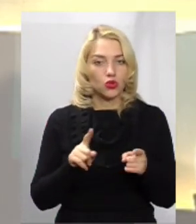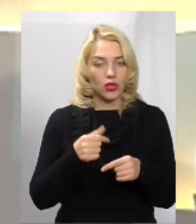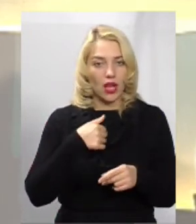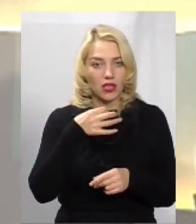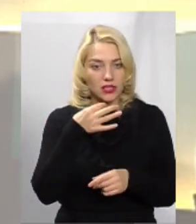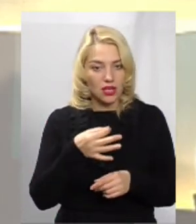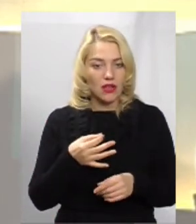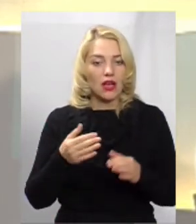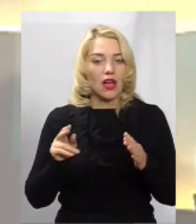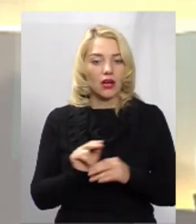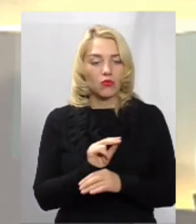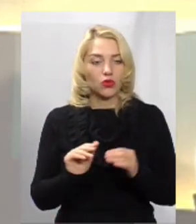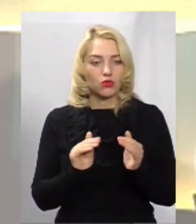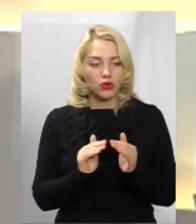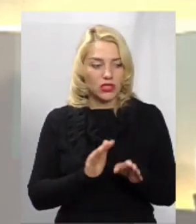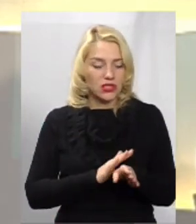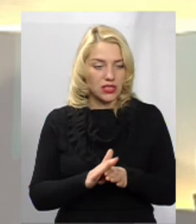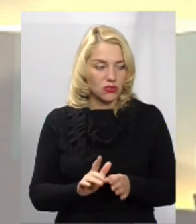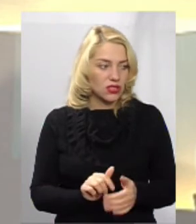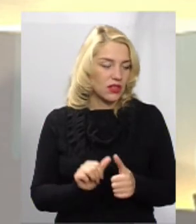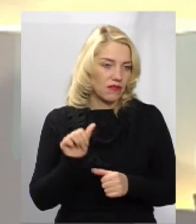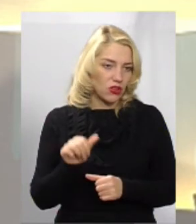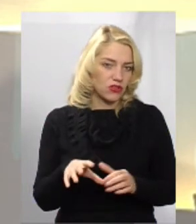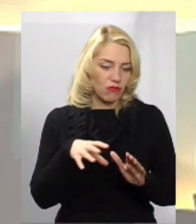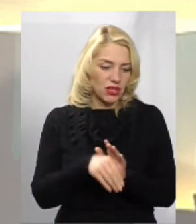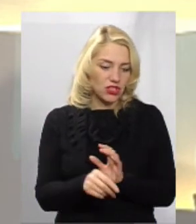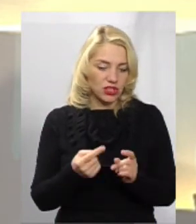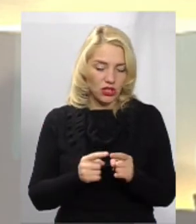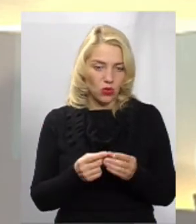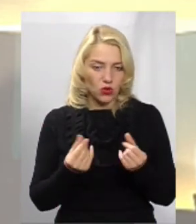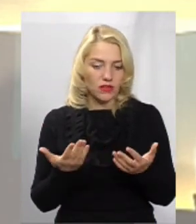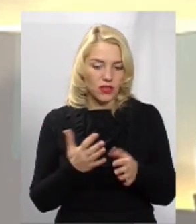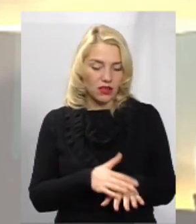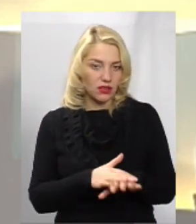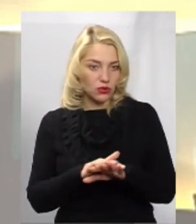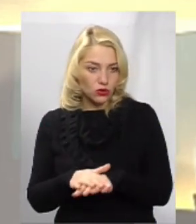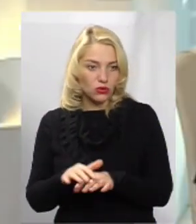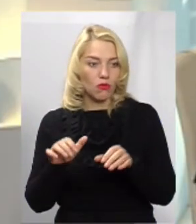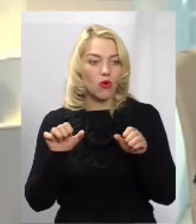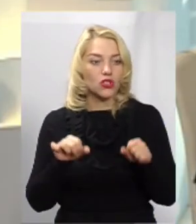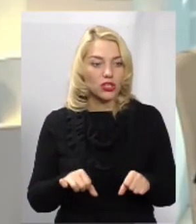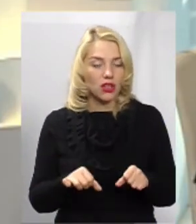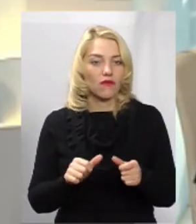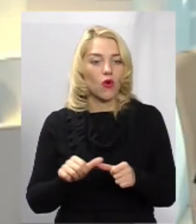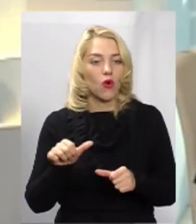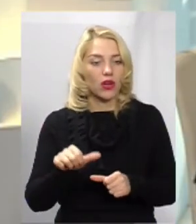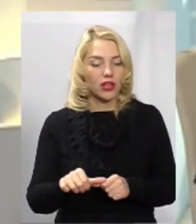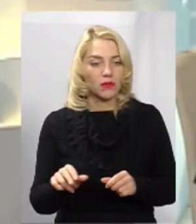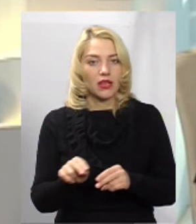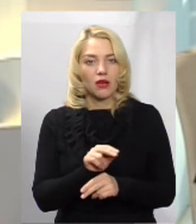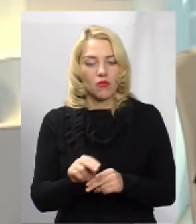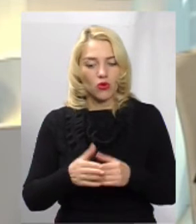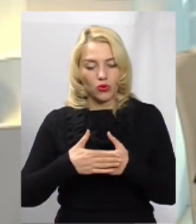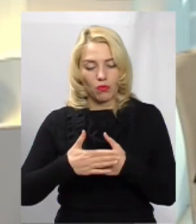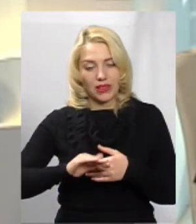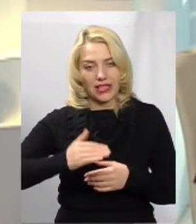Ремонт будинку здійснюється виключно в межах тих коштів, які надходять. Можливо, окрім ремонту